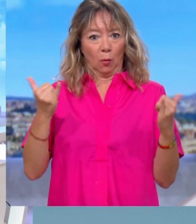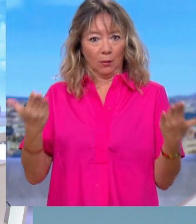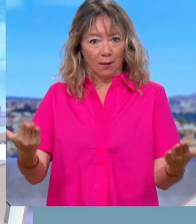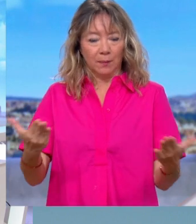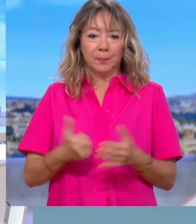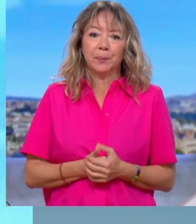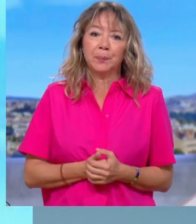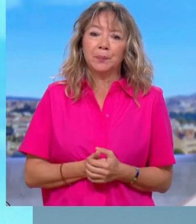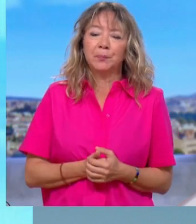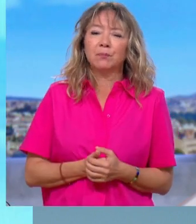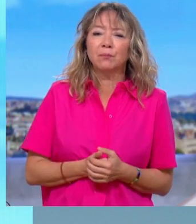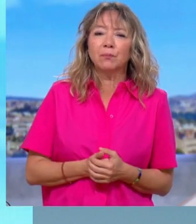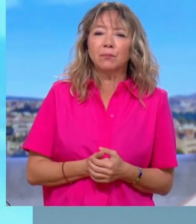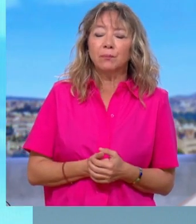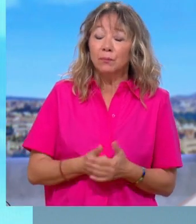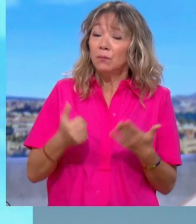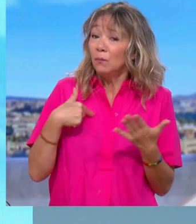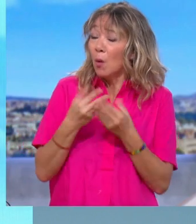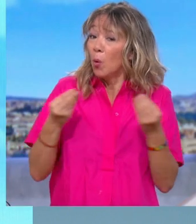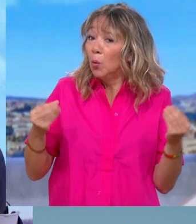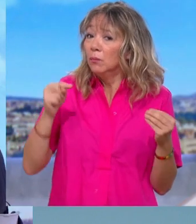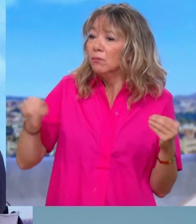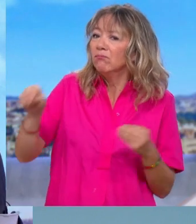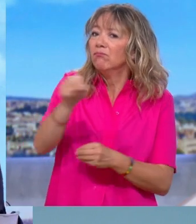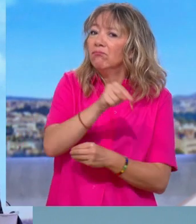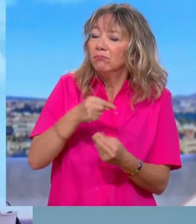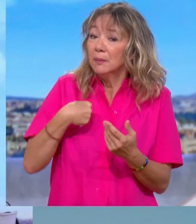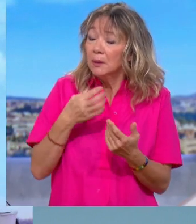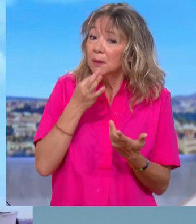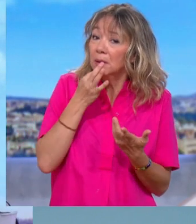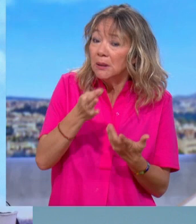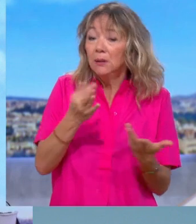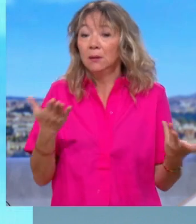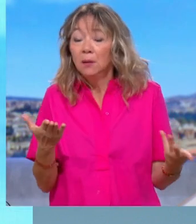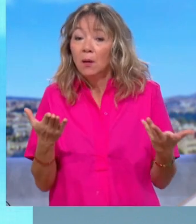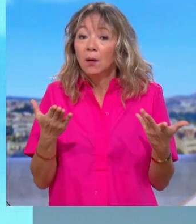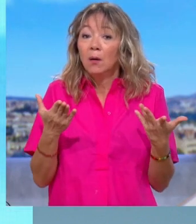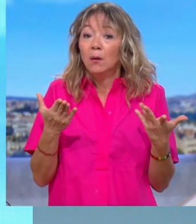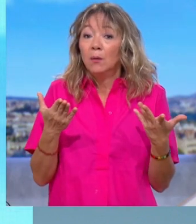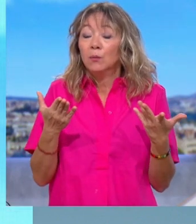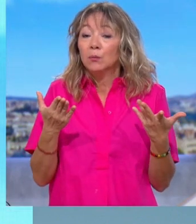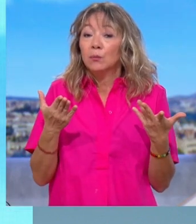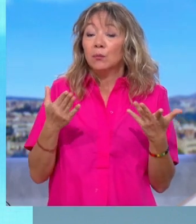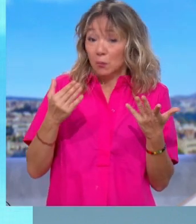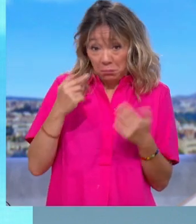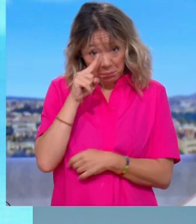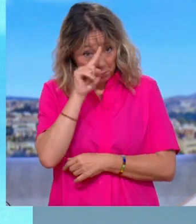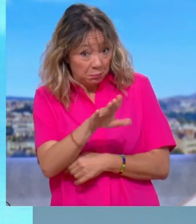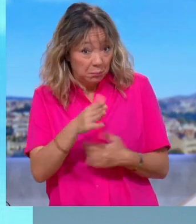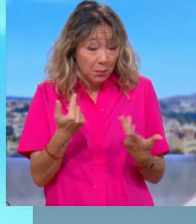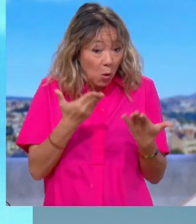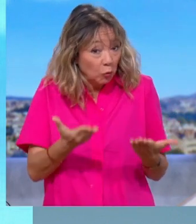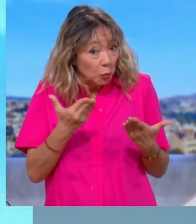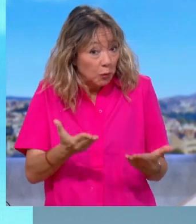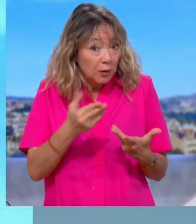que plusieurs parties ont évoqué avec Emmanuel Macron. Est-ce que vous pensez qu'il y a aujourd'hui, vous allez sans doute me dire non, mais je veux entendre votre